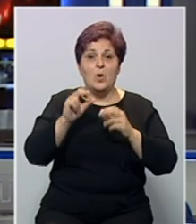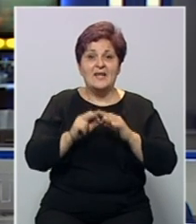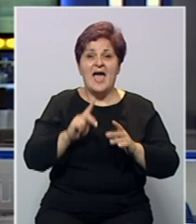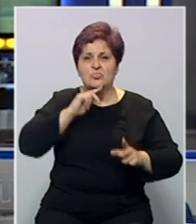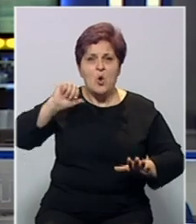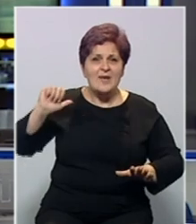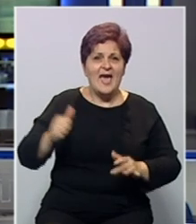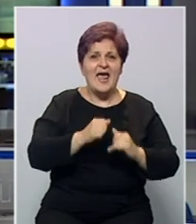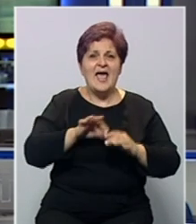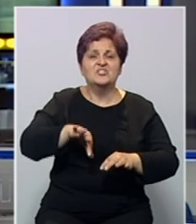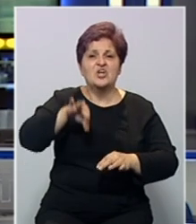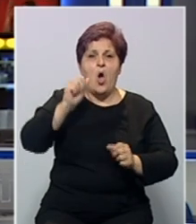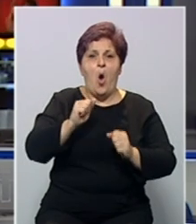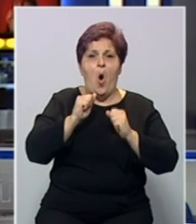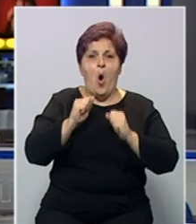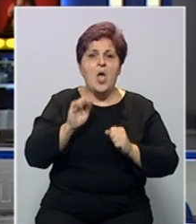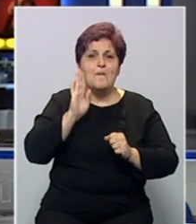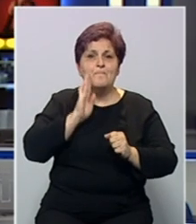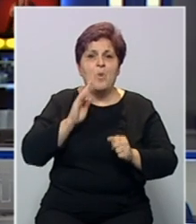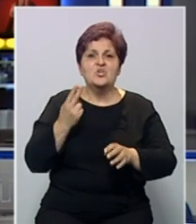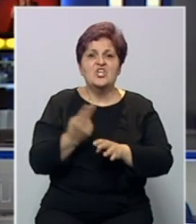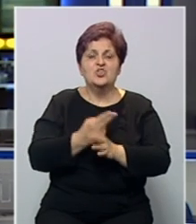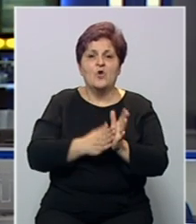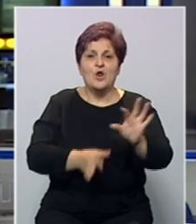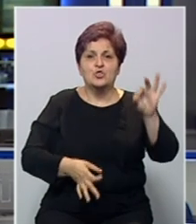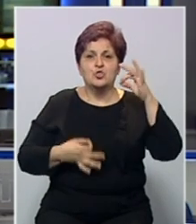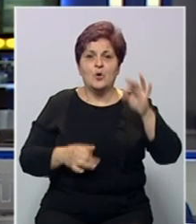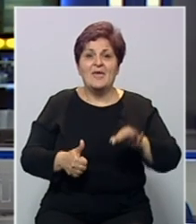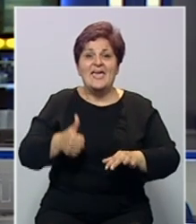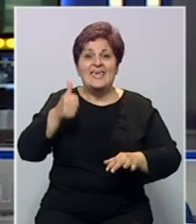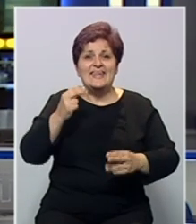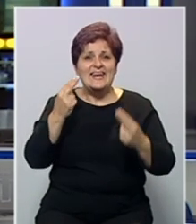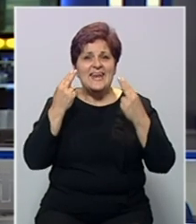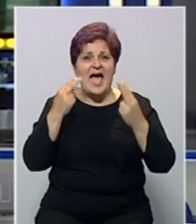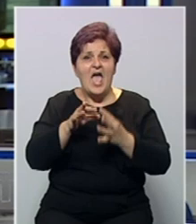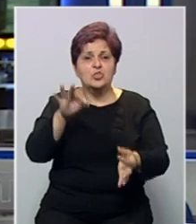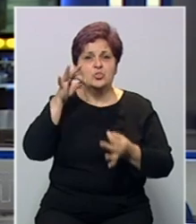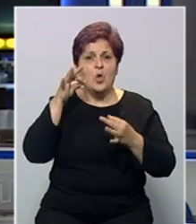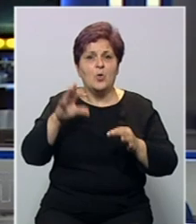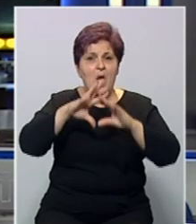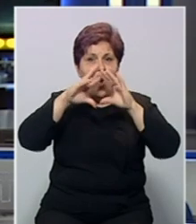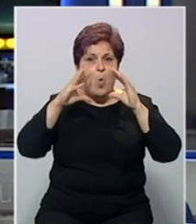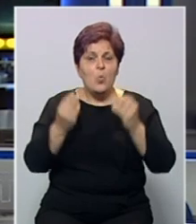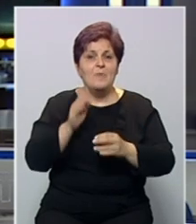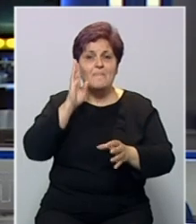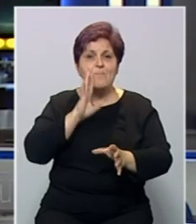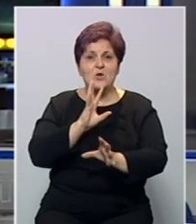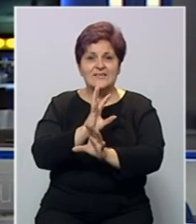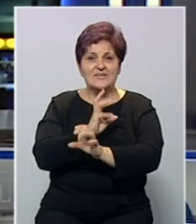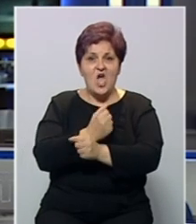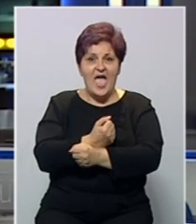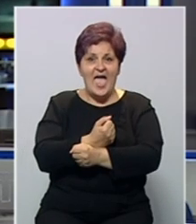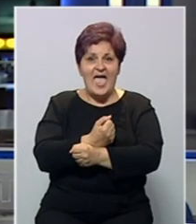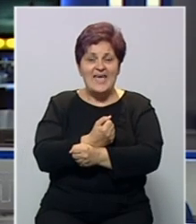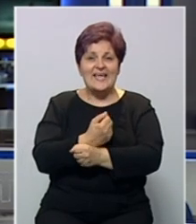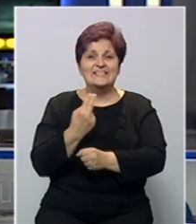To je najstariji dosad pronađeni očuvani bosanski državni dokument i jedan od najznačajnijih dokumenta ukupne Bosansko